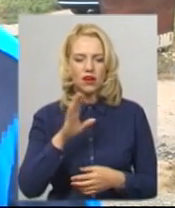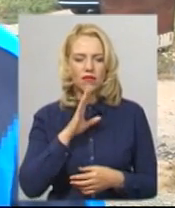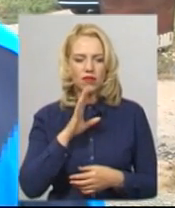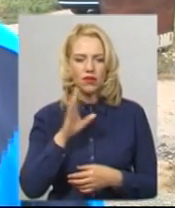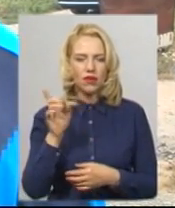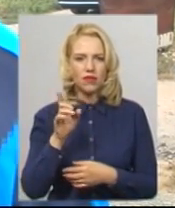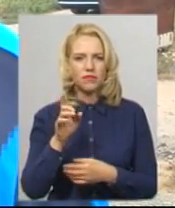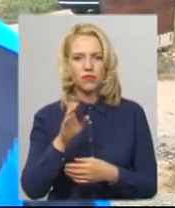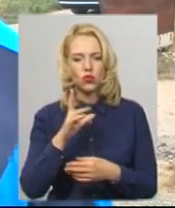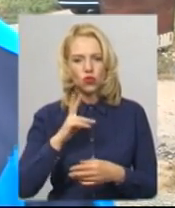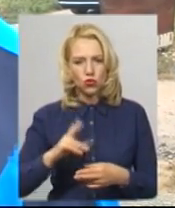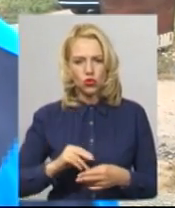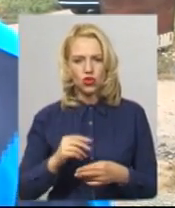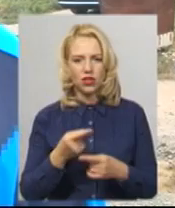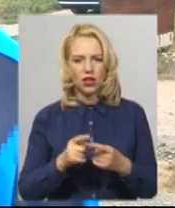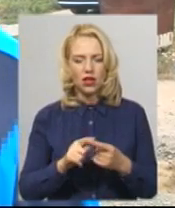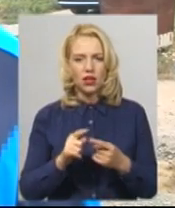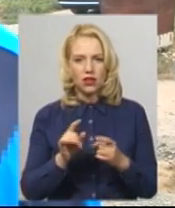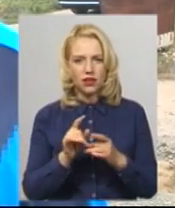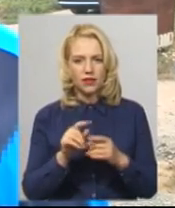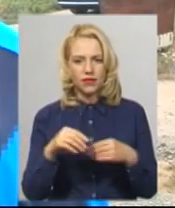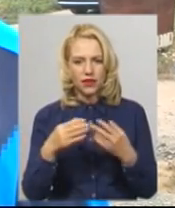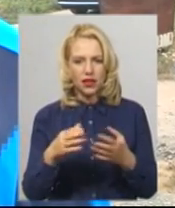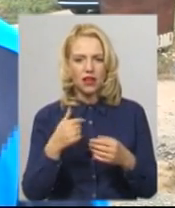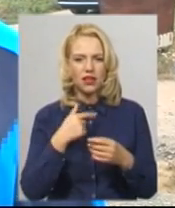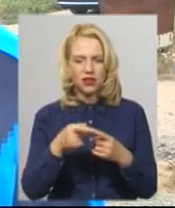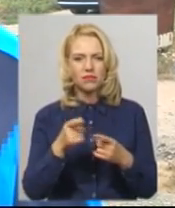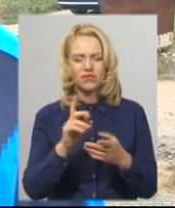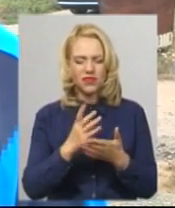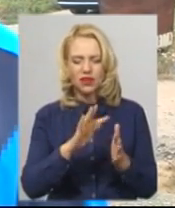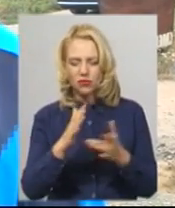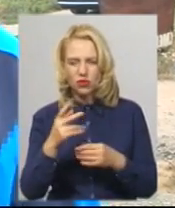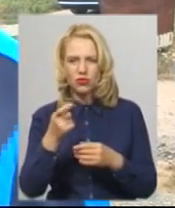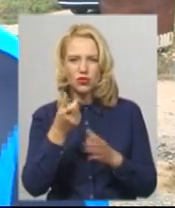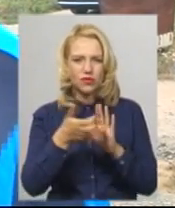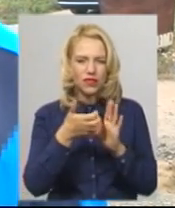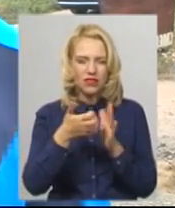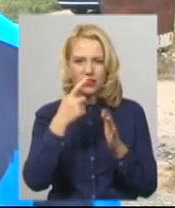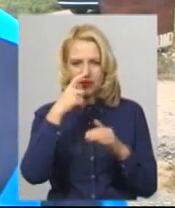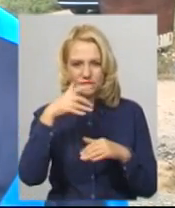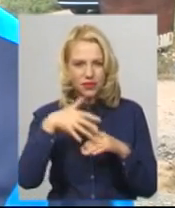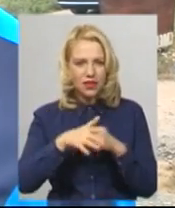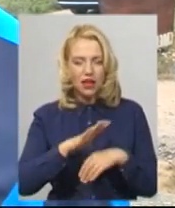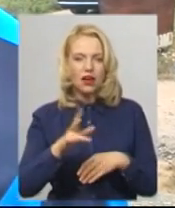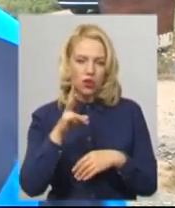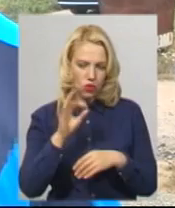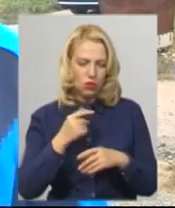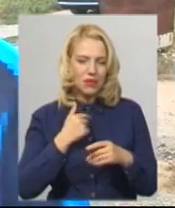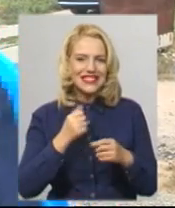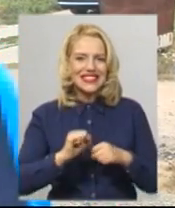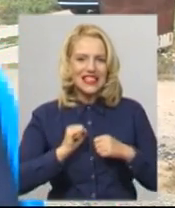моменти цих фотографій не дуже чітко і якісно виражені. Але ми максимально відновлюємо, пробуємо, стараємося, щоб